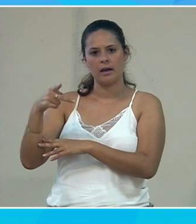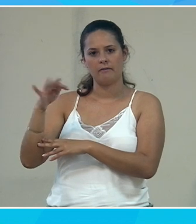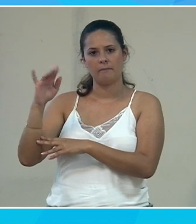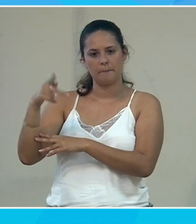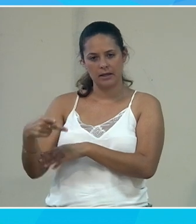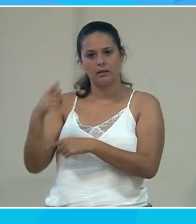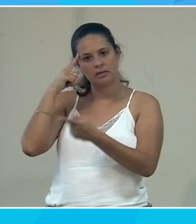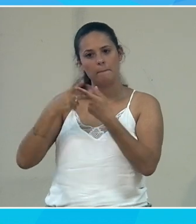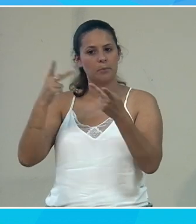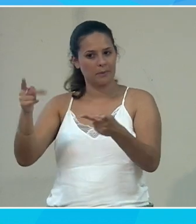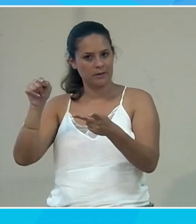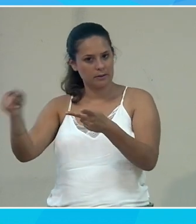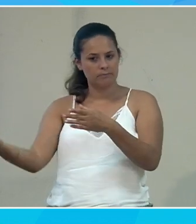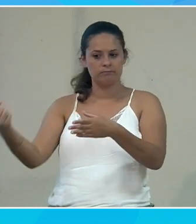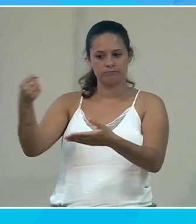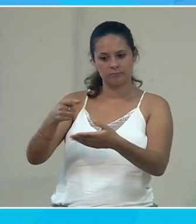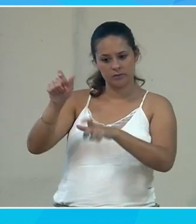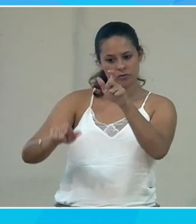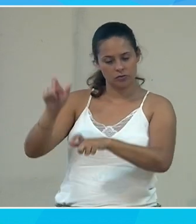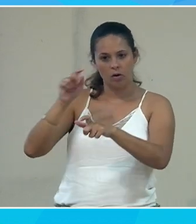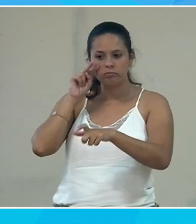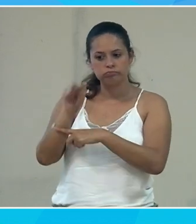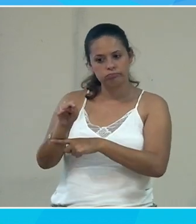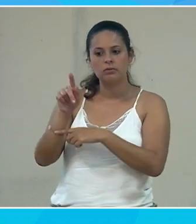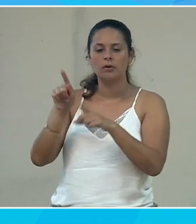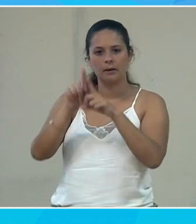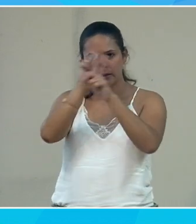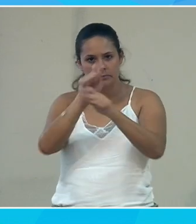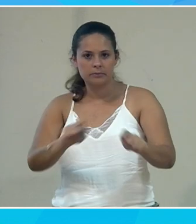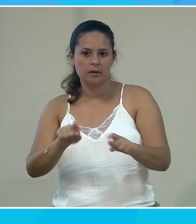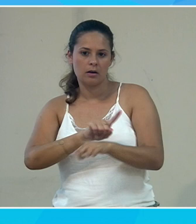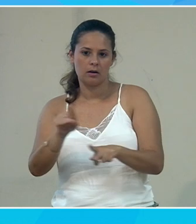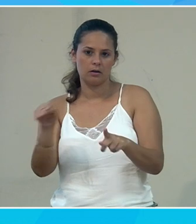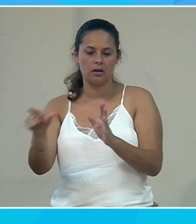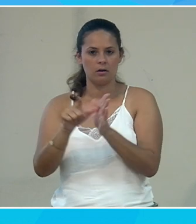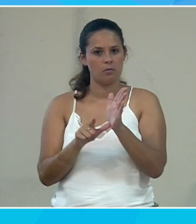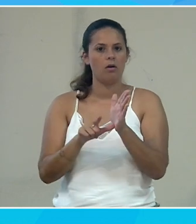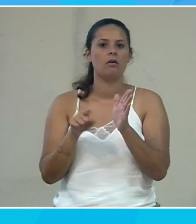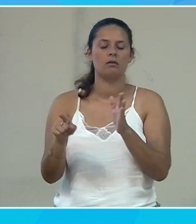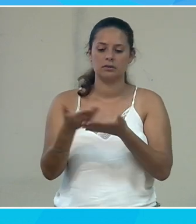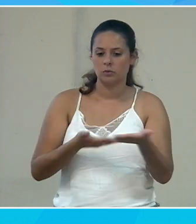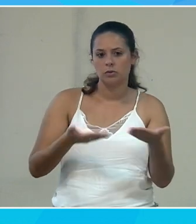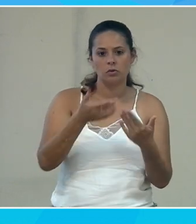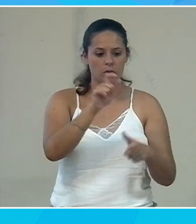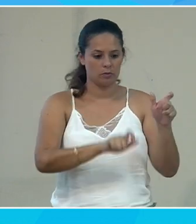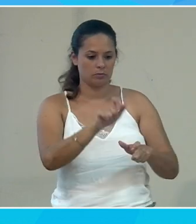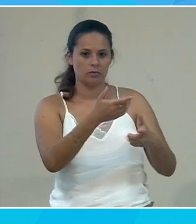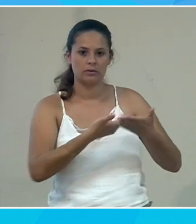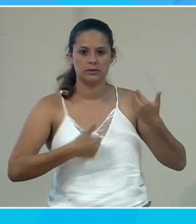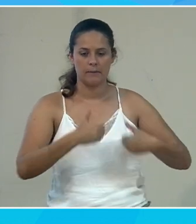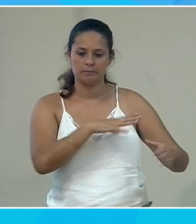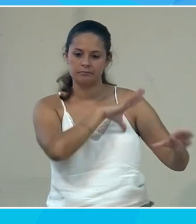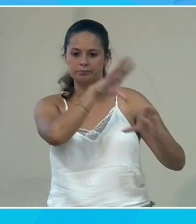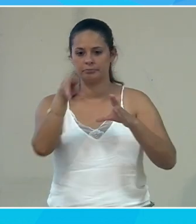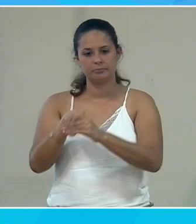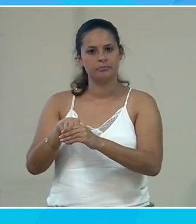financements récoltés des gens qui ne respectent pas ces principes-là pour réussir à permettre aux gens en situation de handicap de travailler, de s